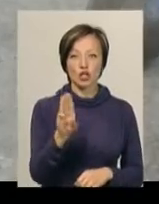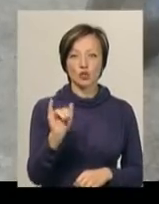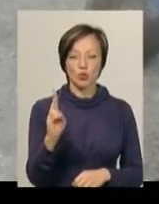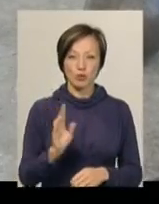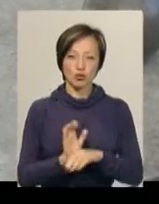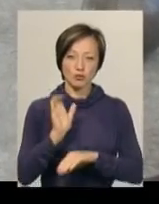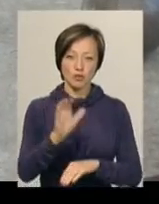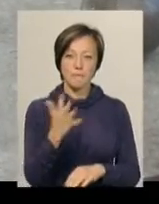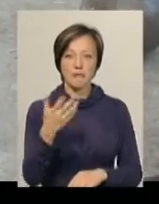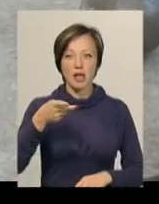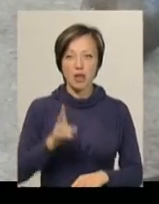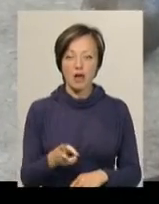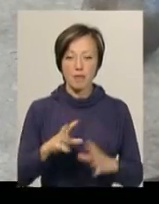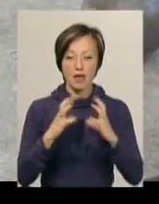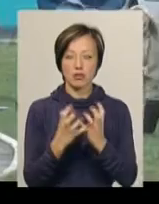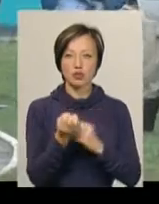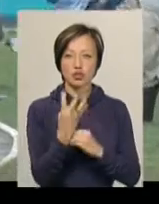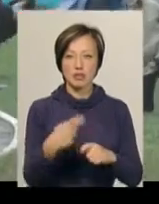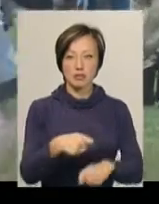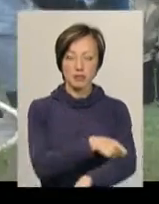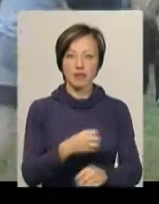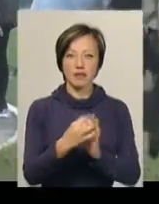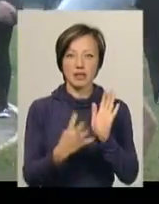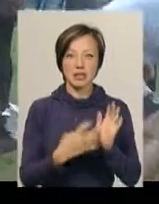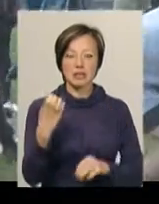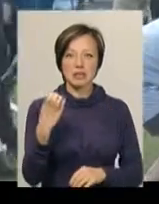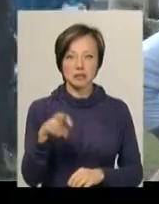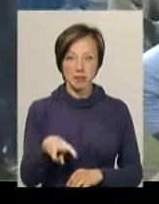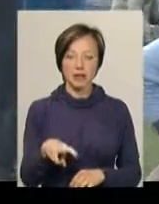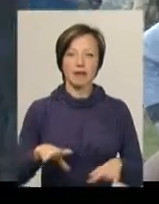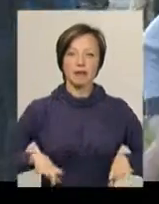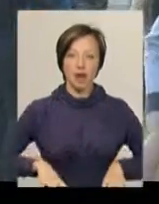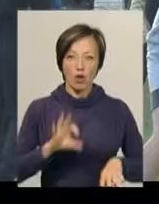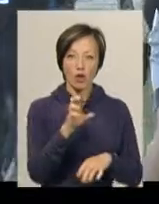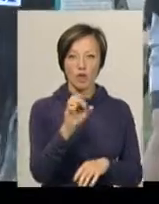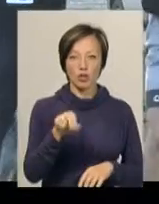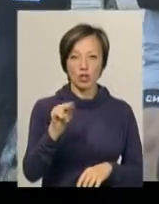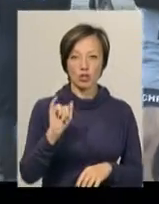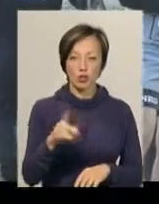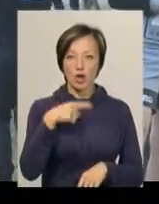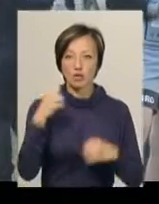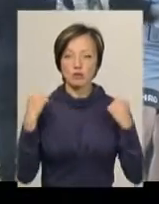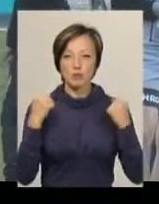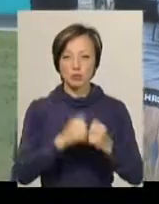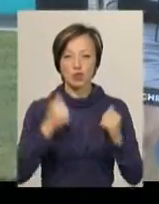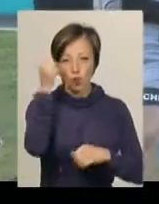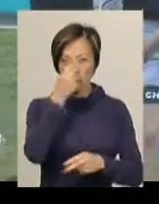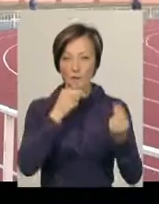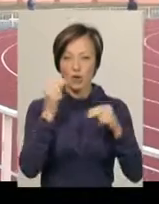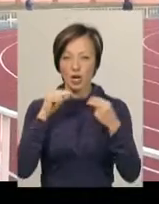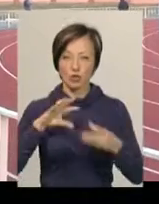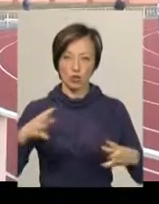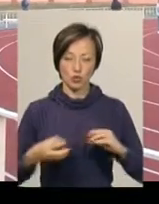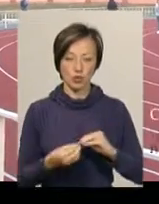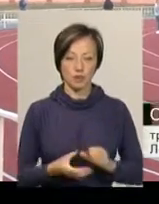Він штовхнув 5-ти кілограмове ядро на 14 метрів 19 сантиметрів. Його тренер Олег Бондарчук каже, спортсмен з року в рік покращує